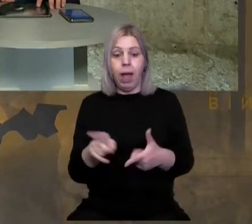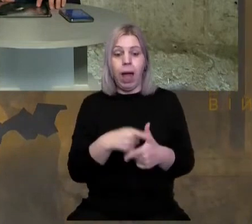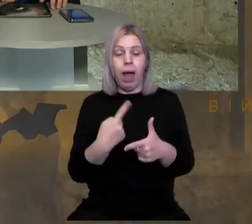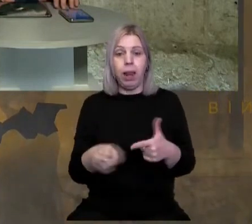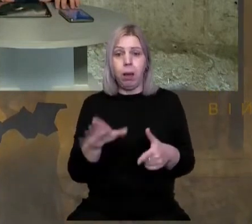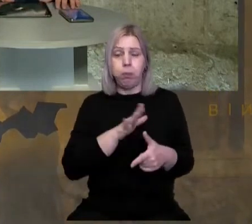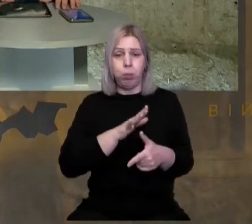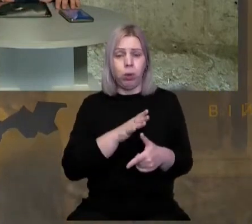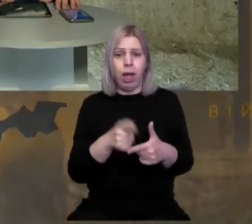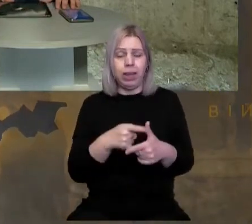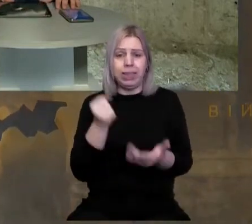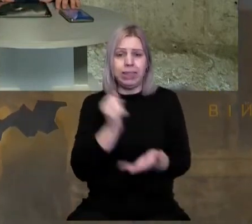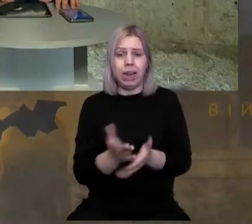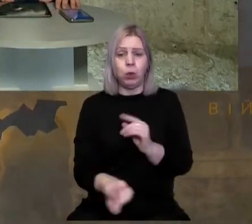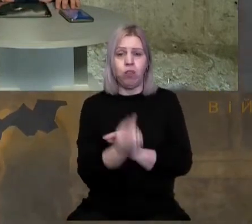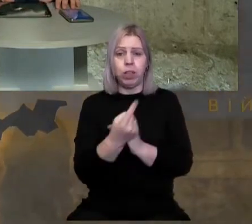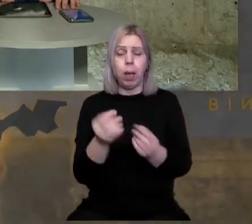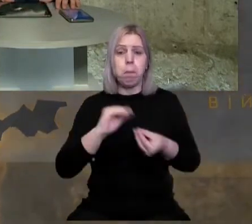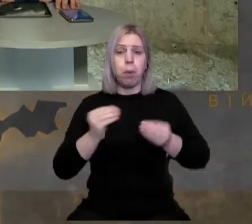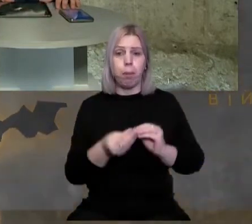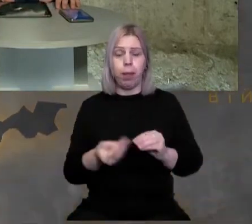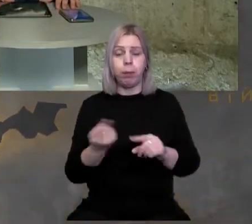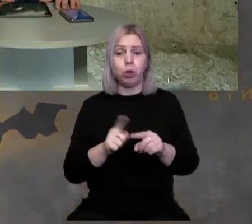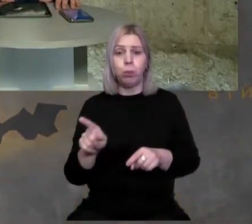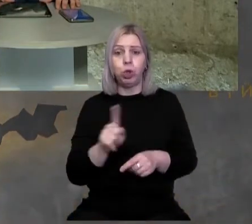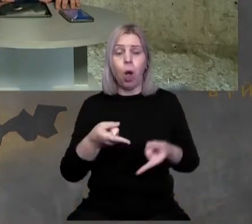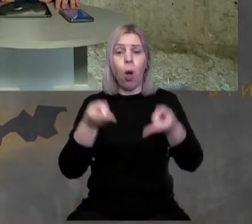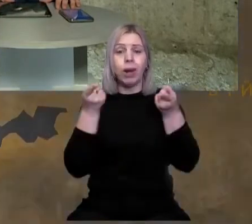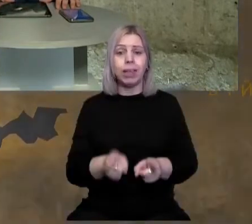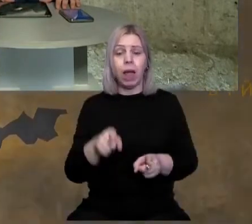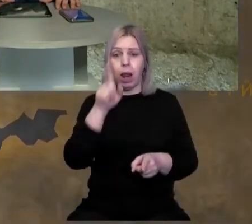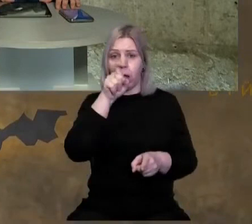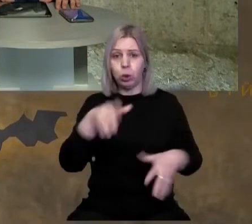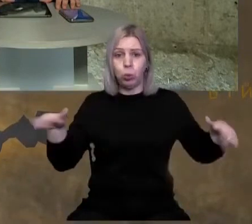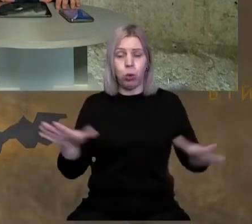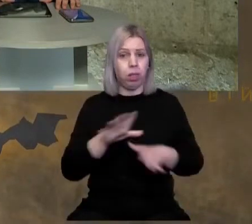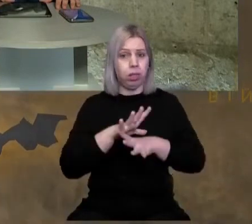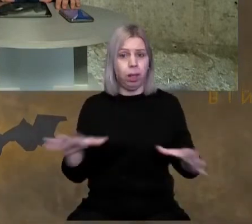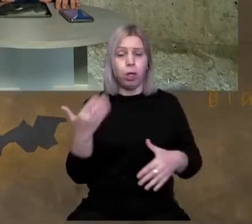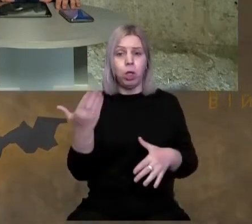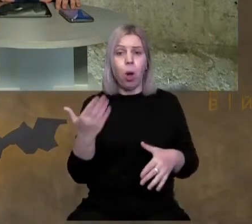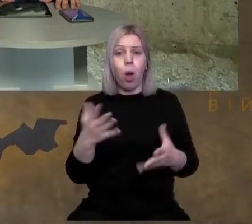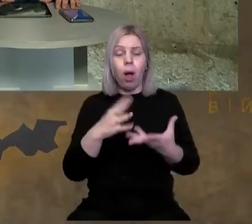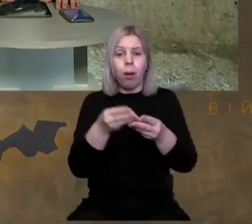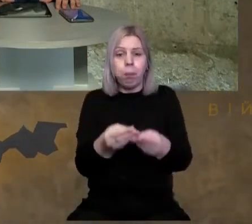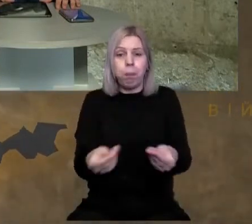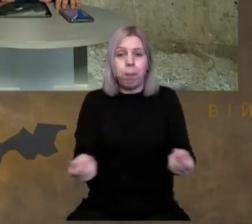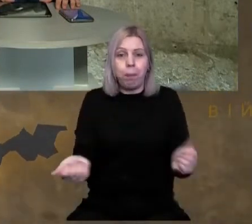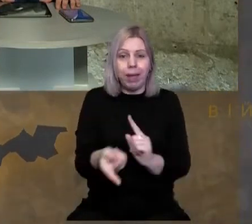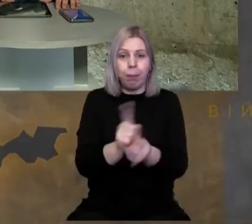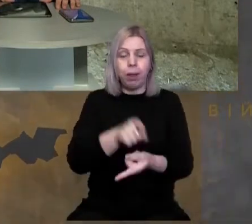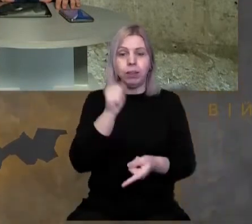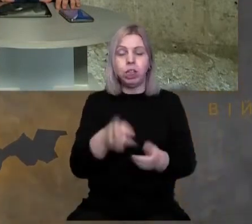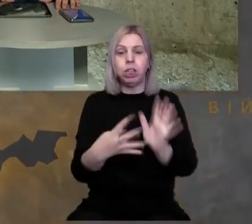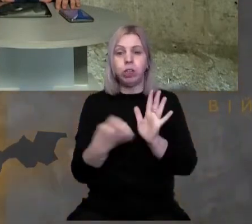Але тут зразу виникла проблема, тому що оригінала Турула вже не було. Його переплавили в